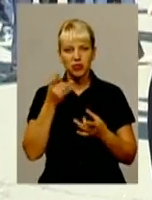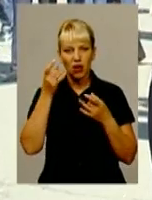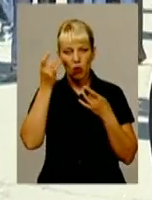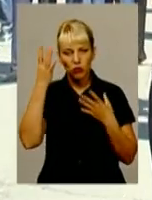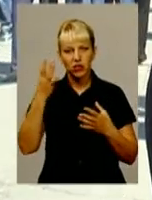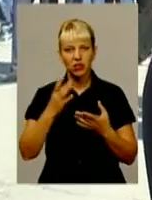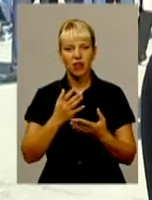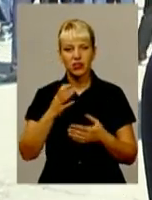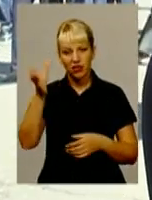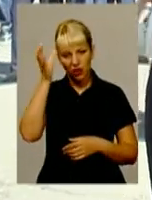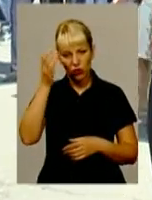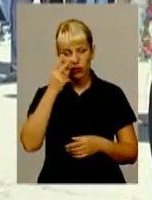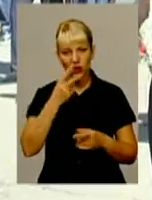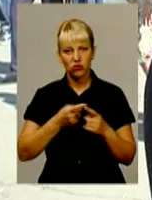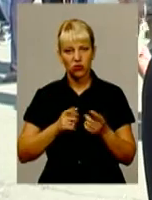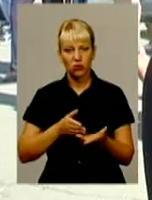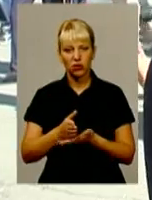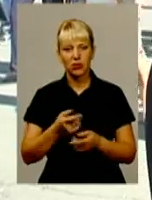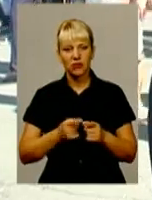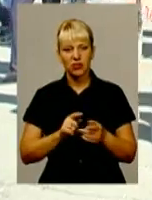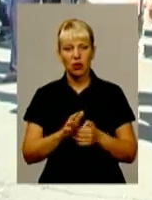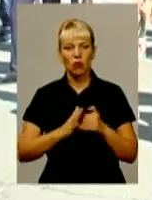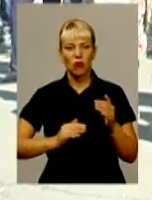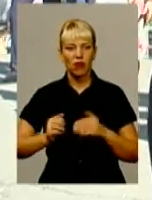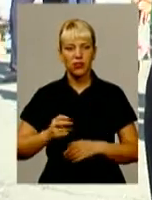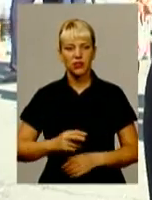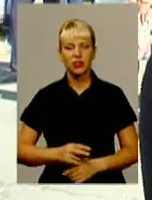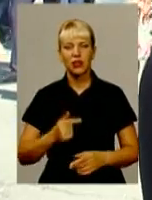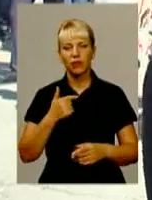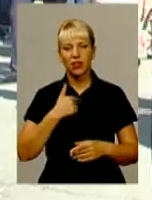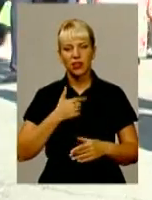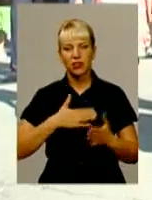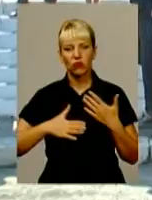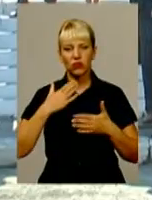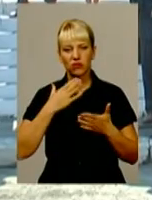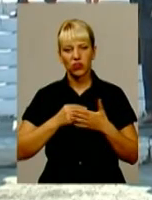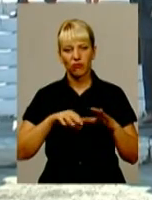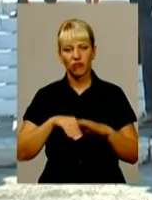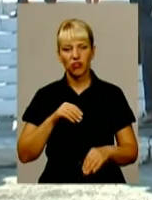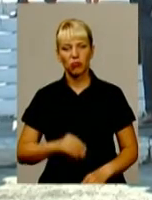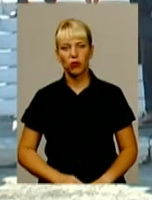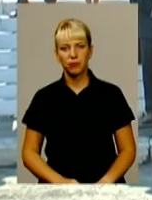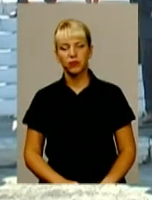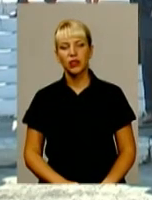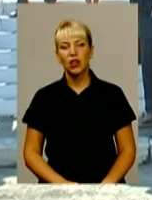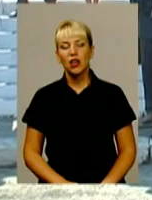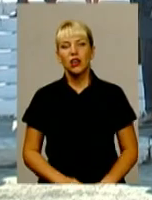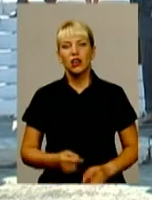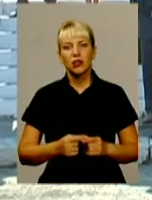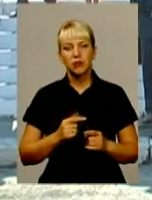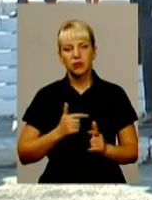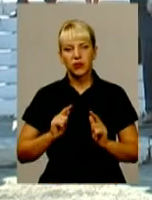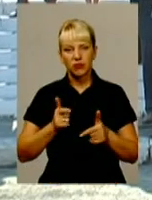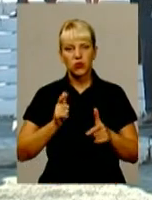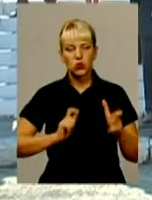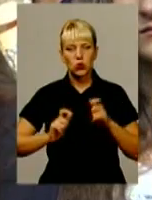бачу себе в цьому напрямку, цій професії. Я задоволена своїм вибором. Посвята у студенти – одна із традицій, що